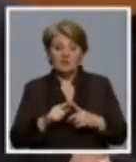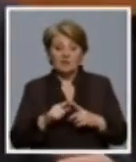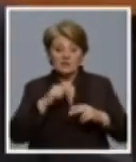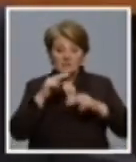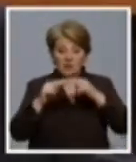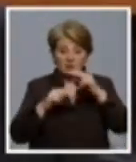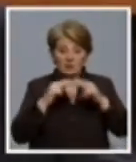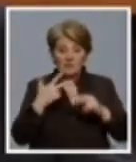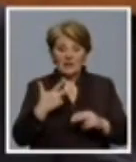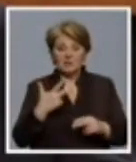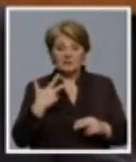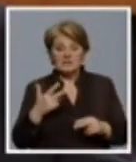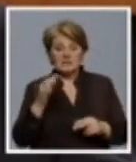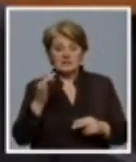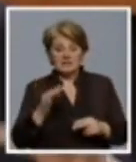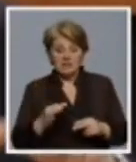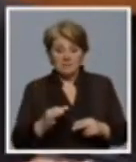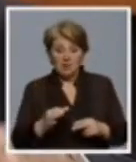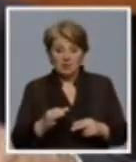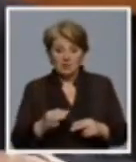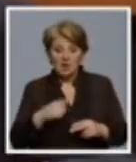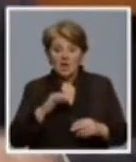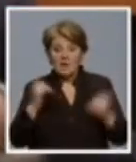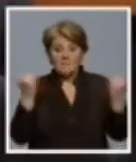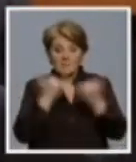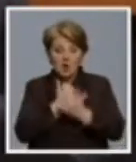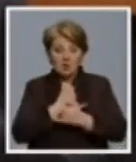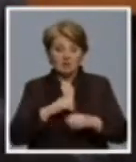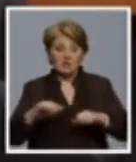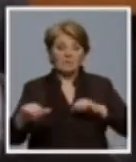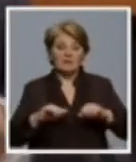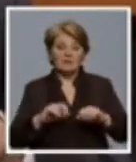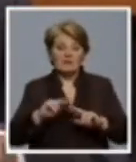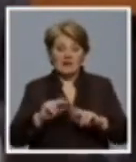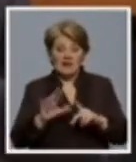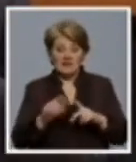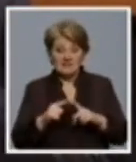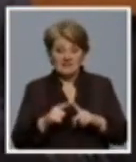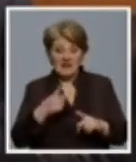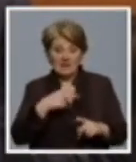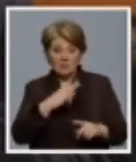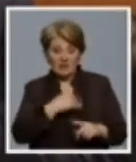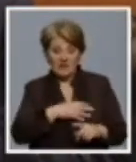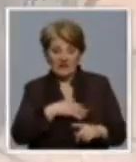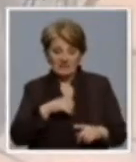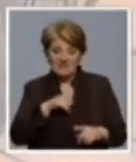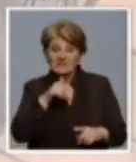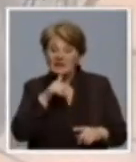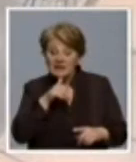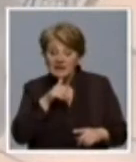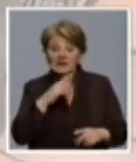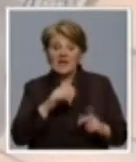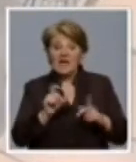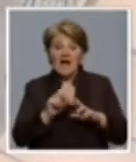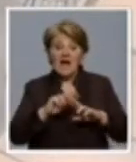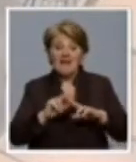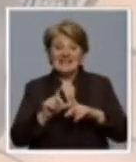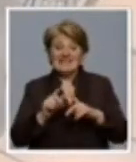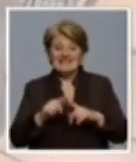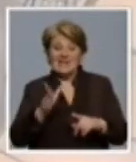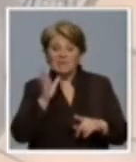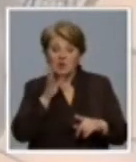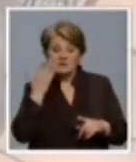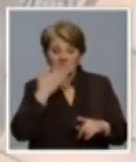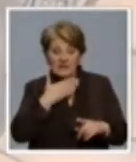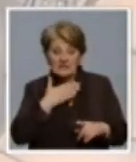preko 33% u Bosni i Hercegovini, pogrešna politika HDZ-a Republike Hrvatske i HDZ-a Bosne i Hercegovine jednog i drugog i